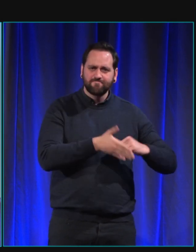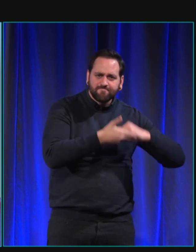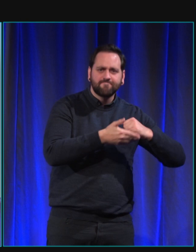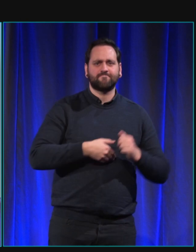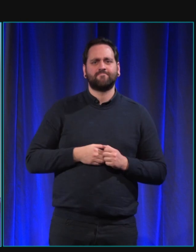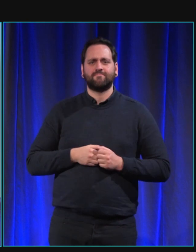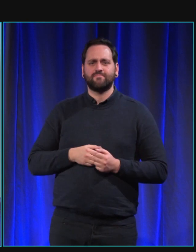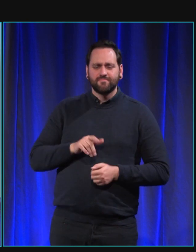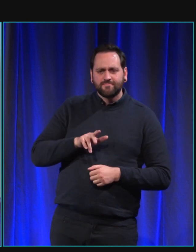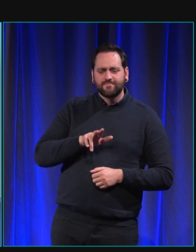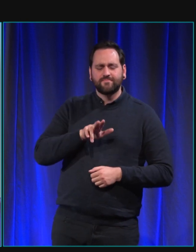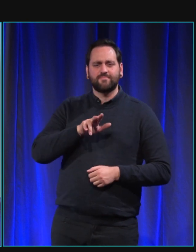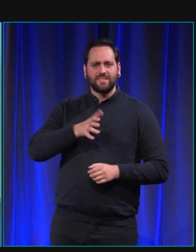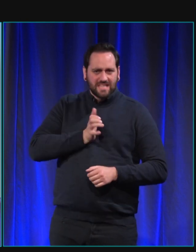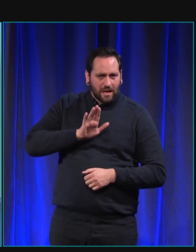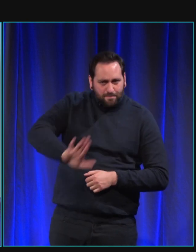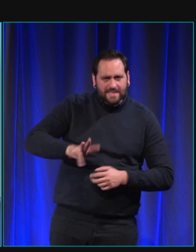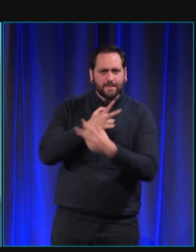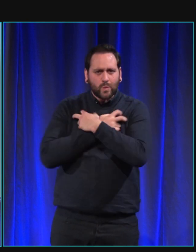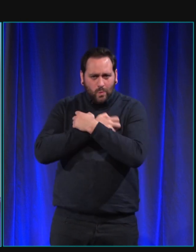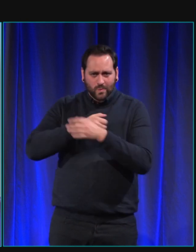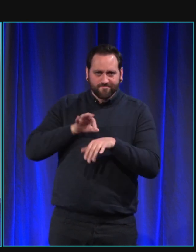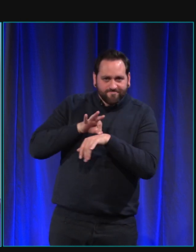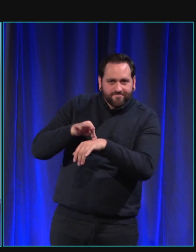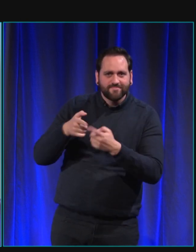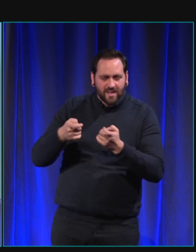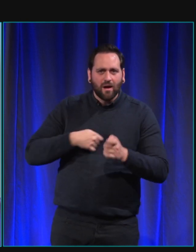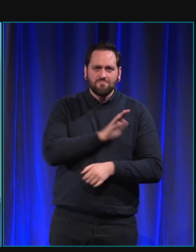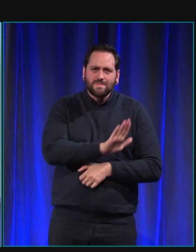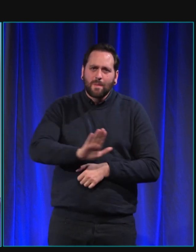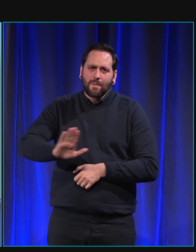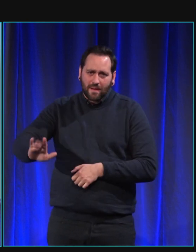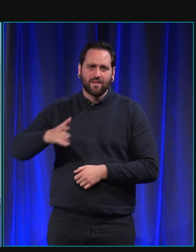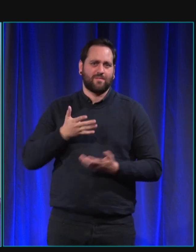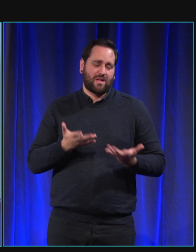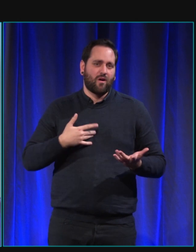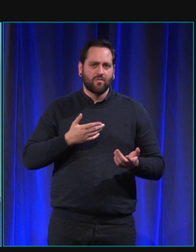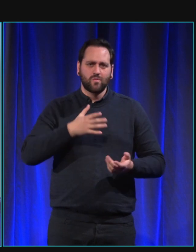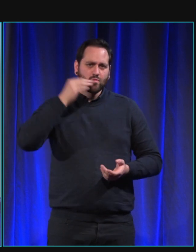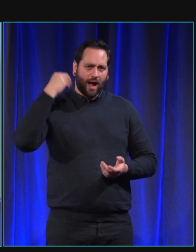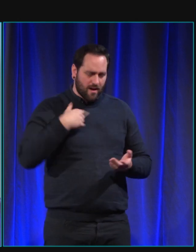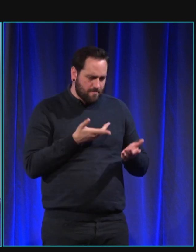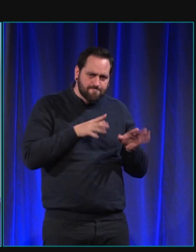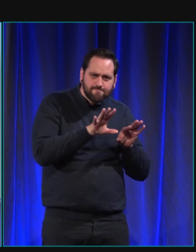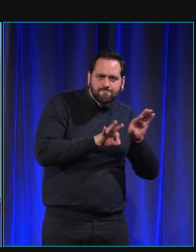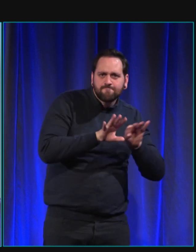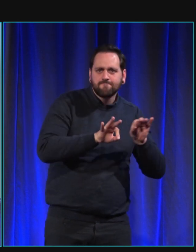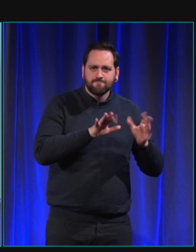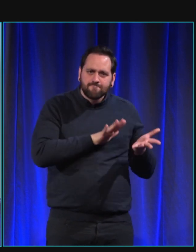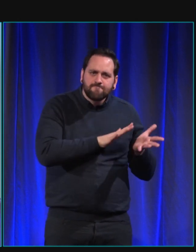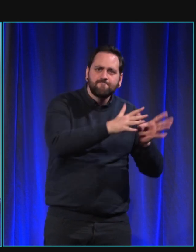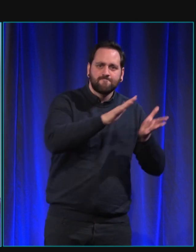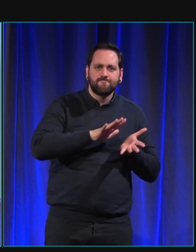de conduite de troupeau, etc. Eh bien, c'est vrai qu'on a développé aussi chez les chiens certaines aptitudes à